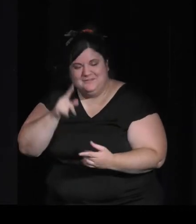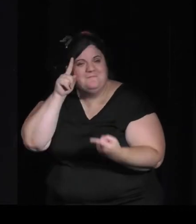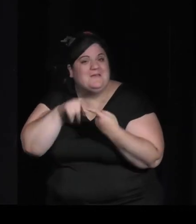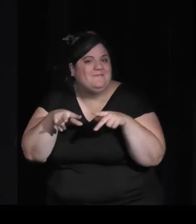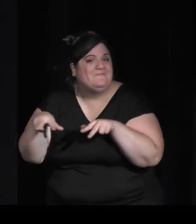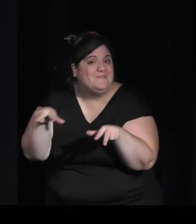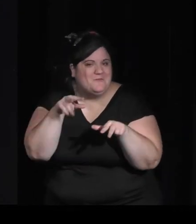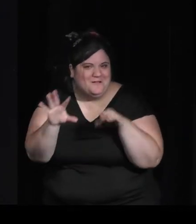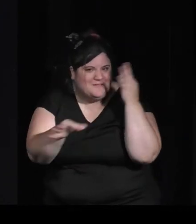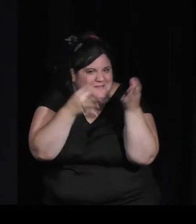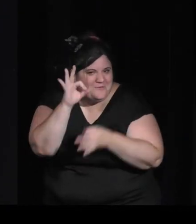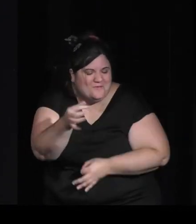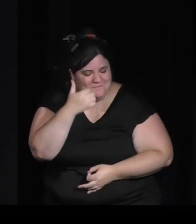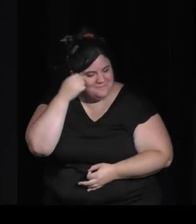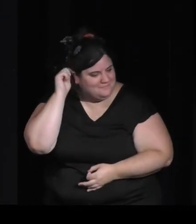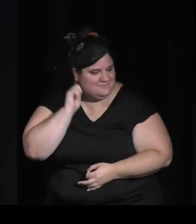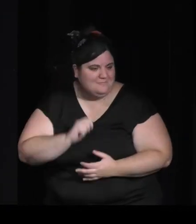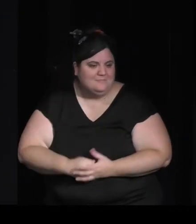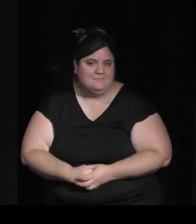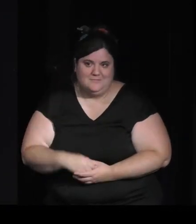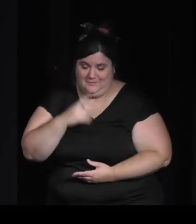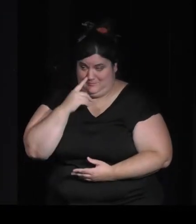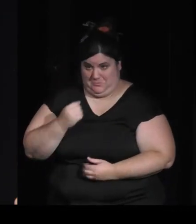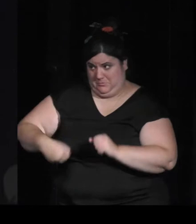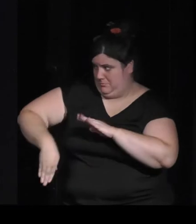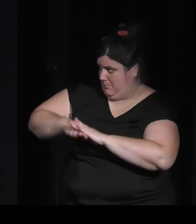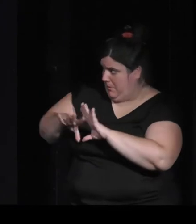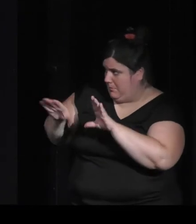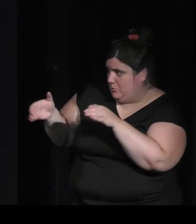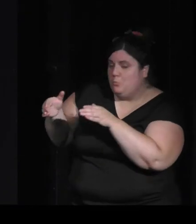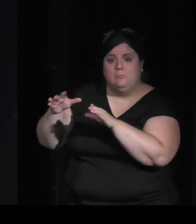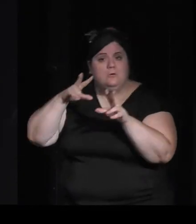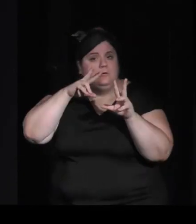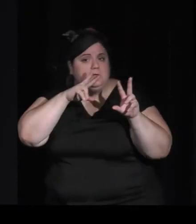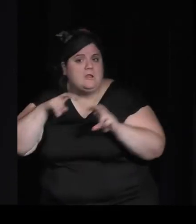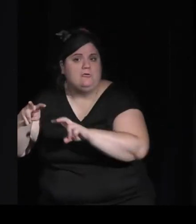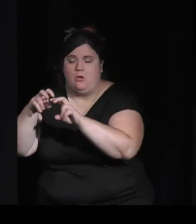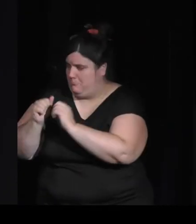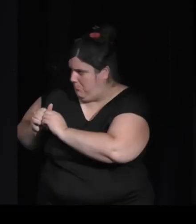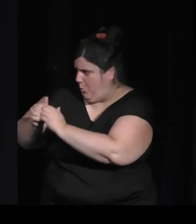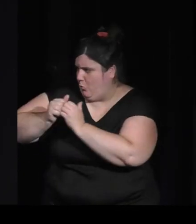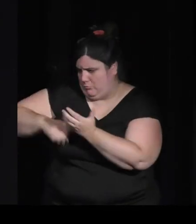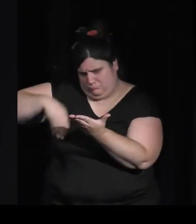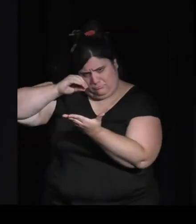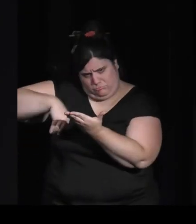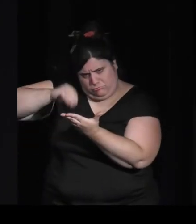Donc oui, en effet, c'était un peu l'idée de ce travail collectif de chercheurs. C'est-à qu'au fond,